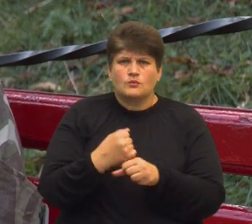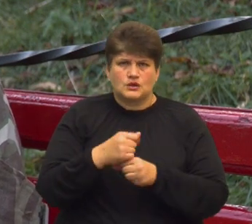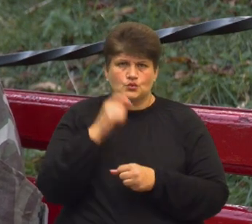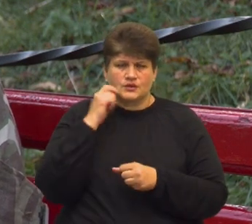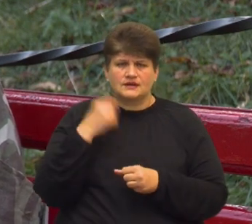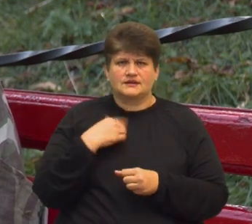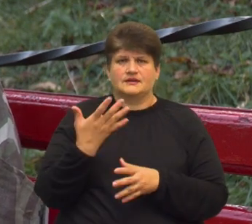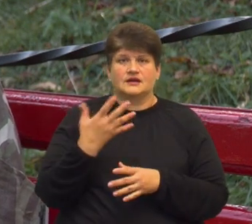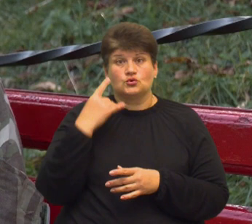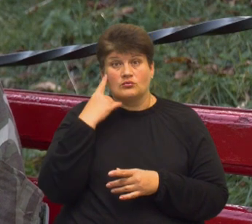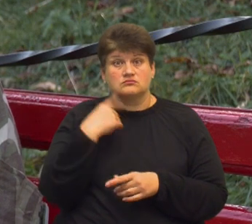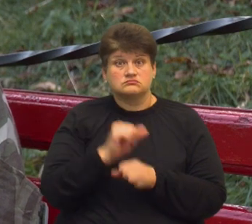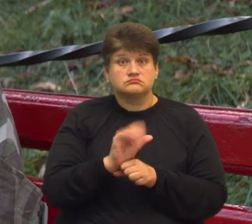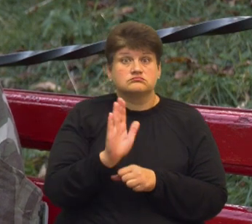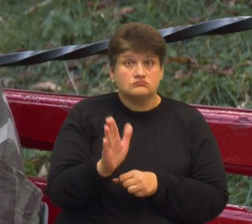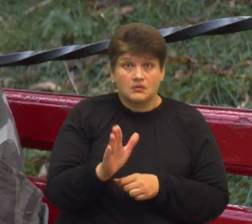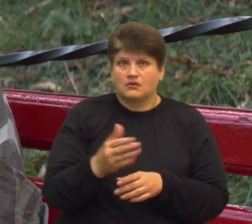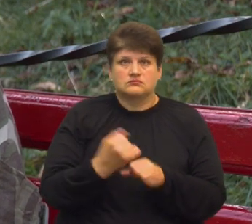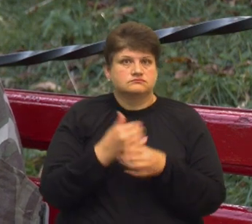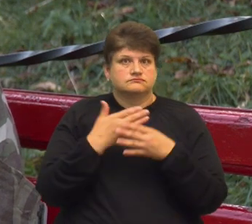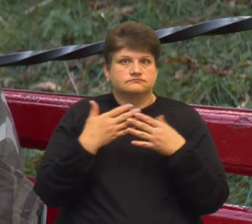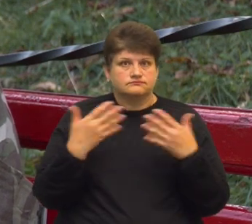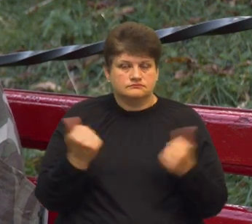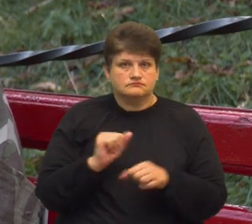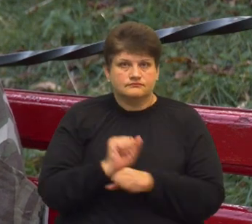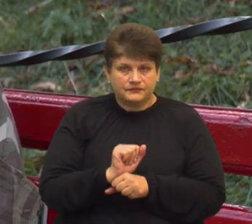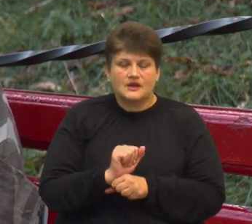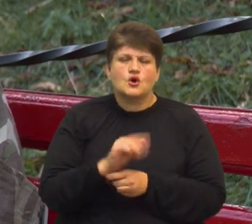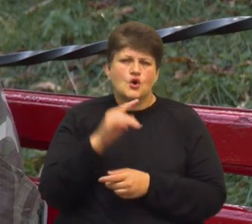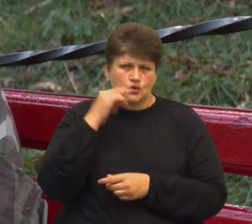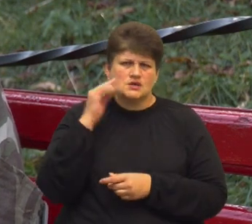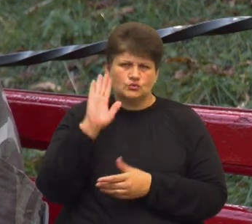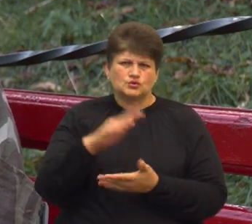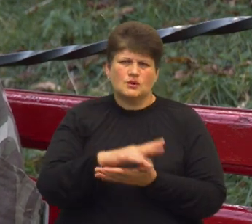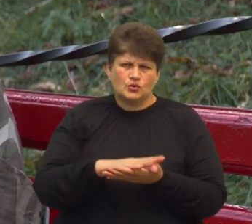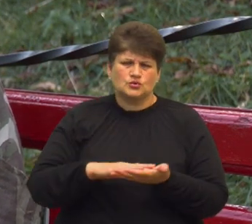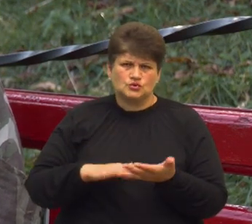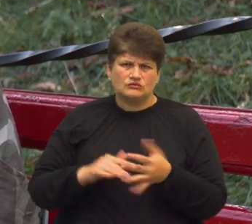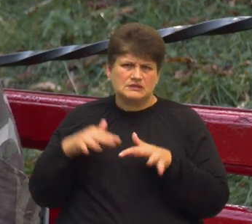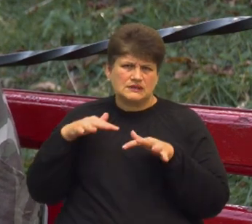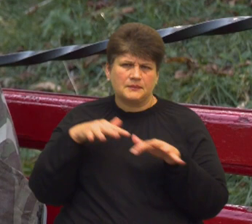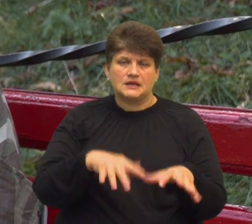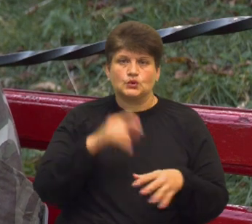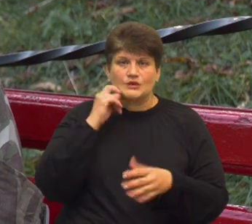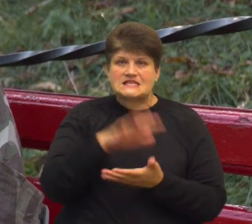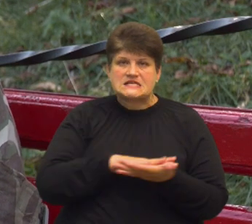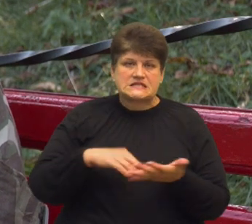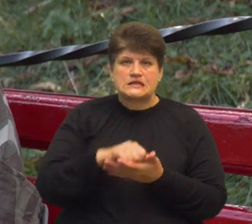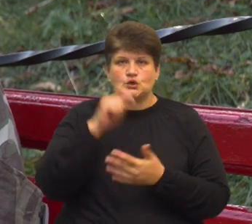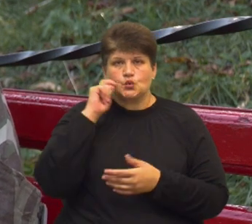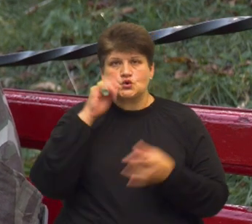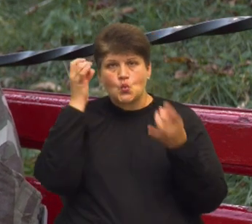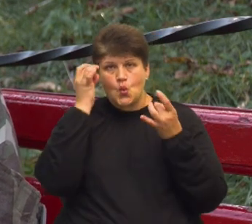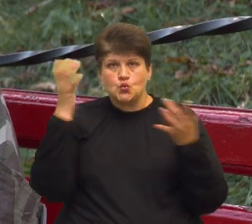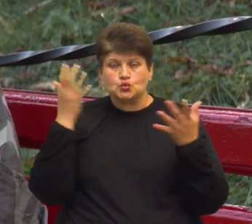але вони цього не зробили. Для мене очевидно, що Росія буде продовжувати нападати на українців і знищувати українську культуру.